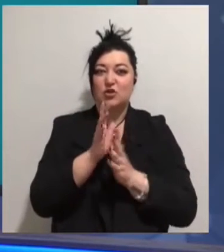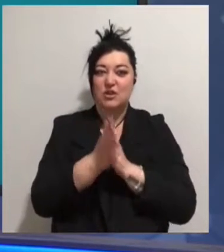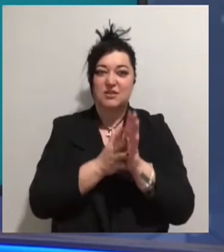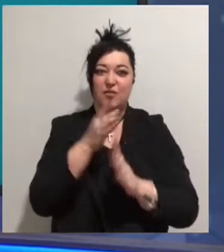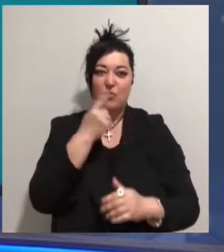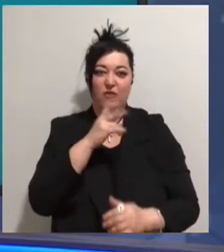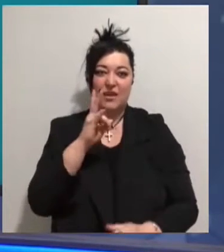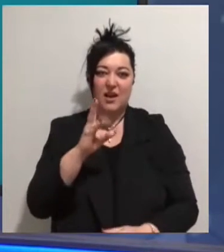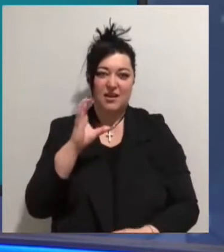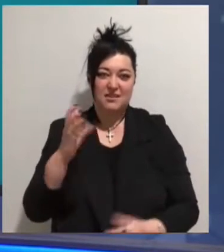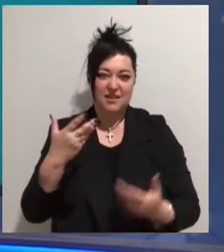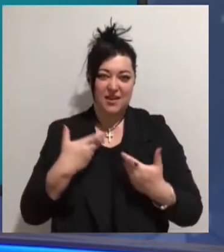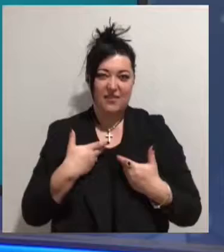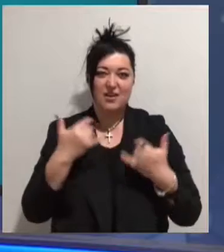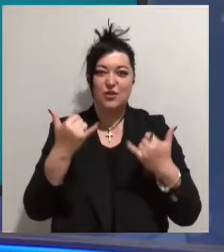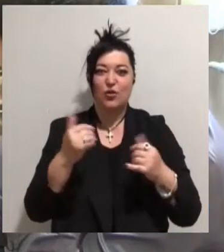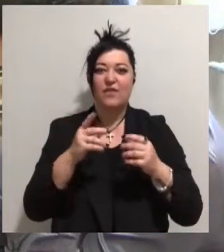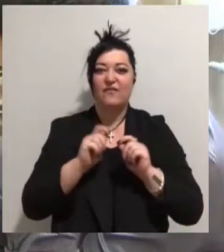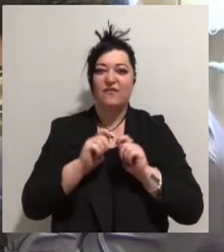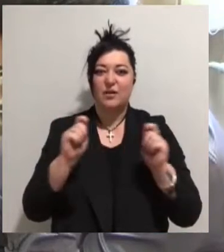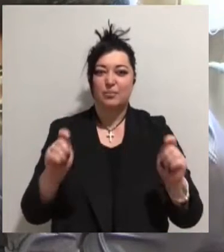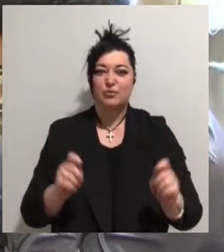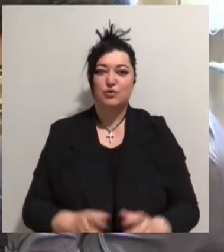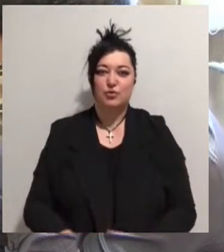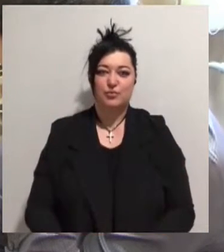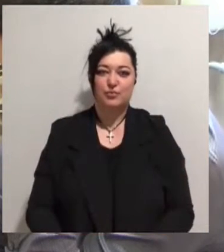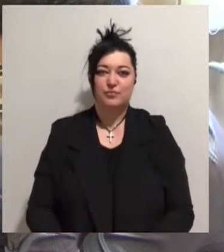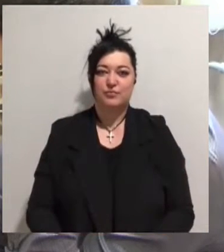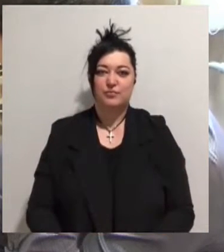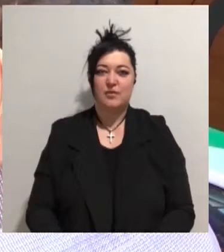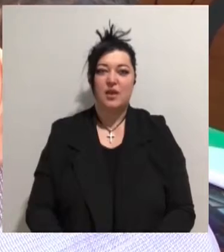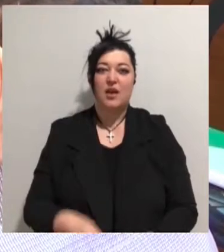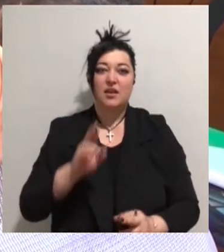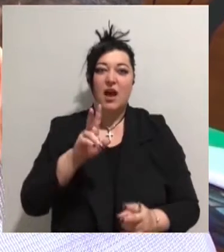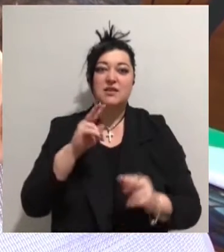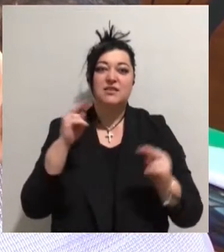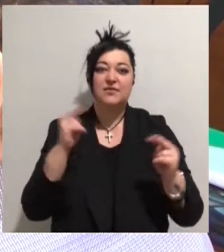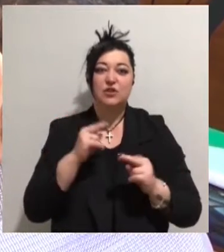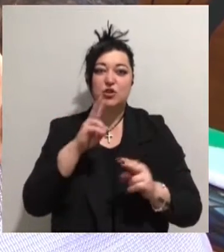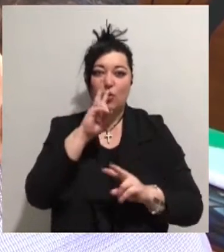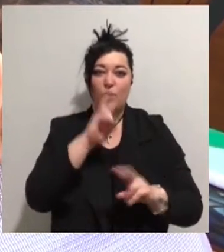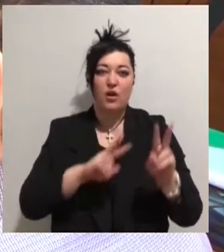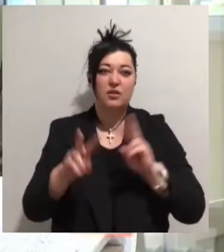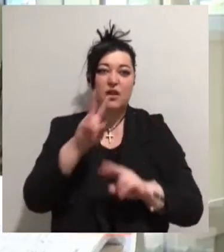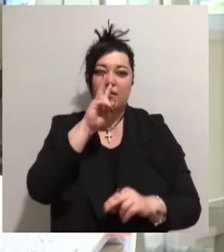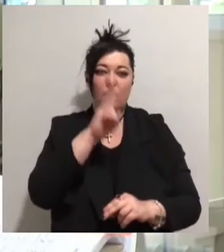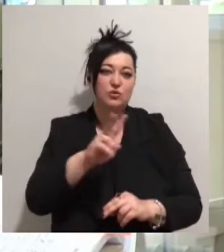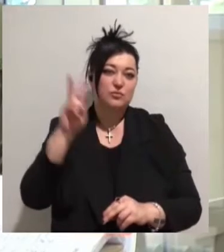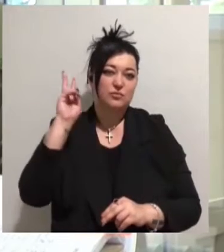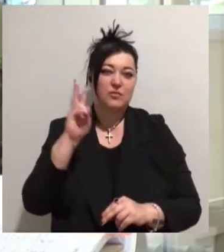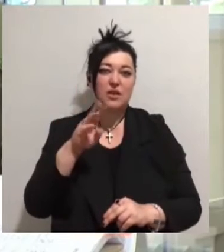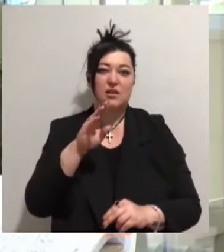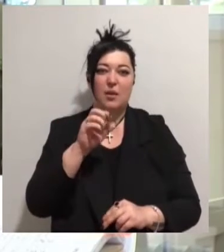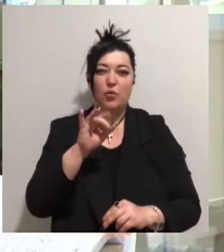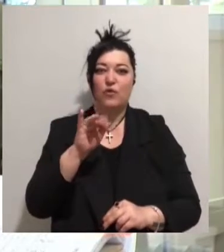Сєргєєва. Сьогодні у випуску. Як слідчі оглядали згорілий два роки тому корпус табору «Вікторія», з